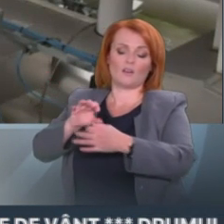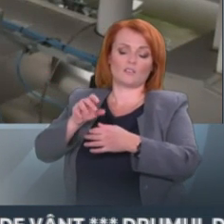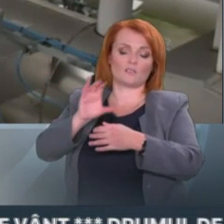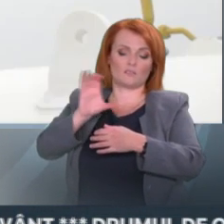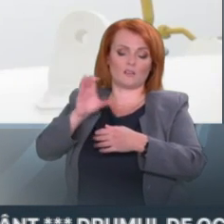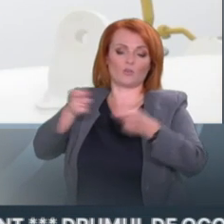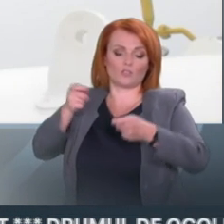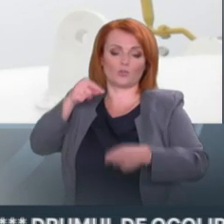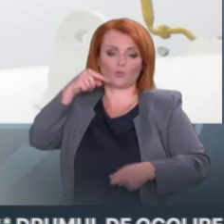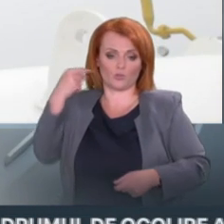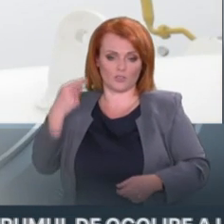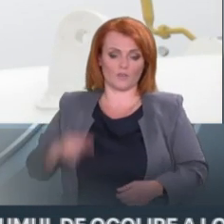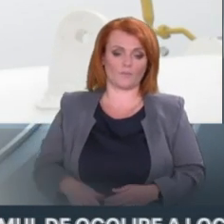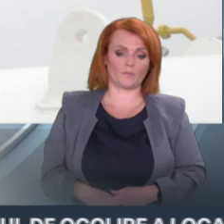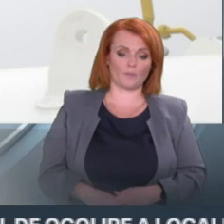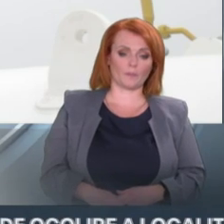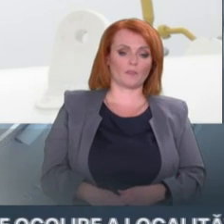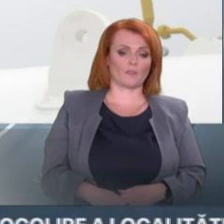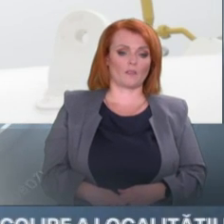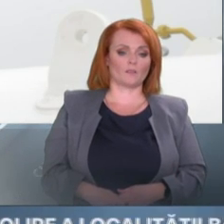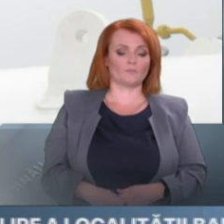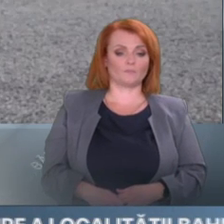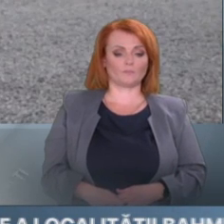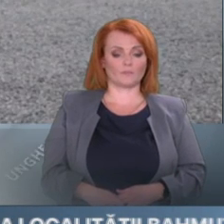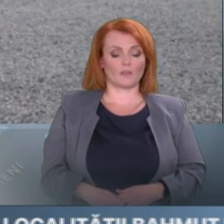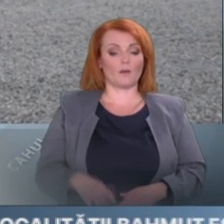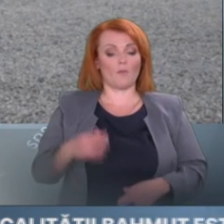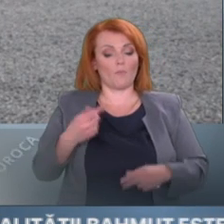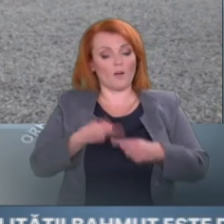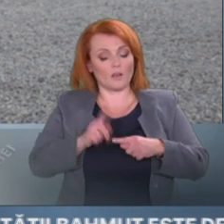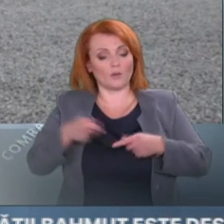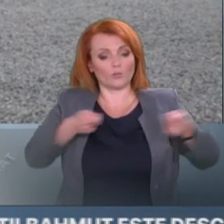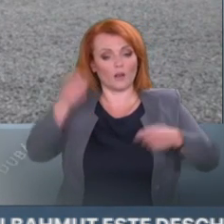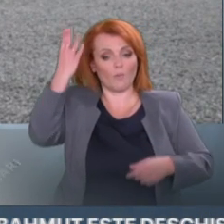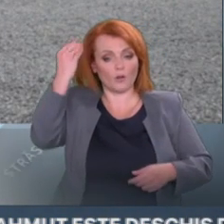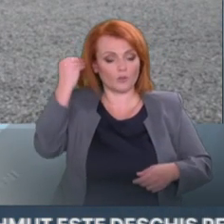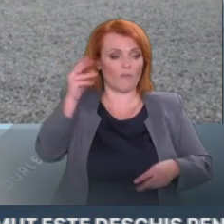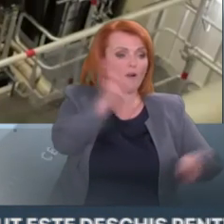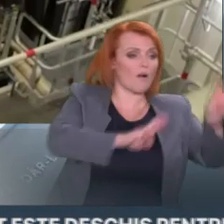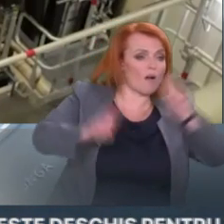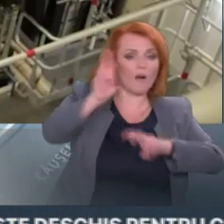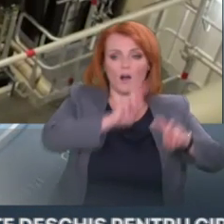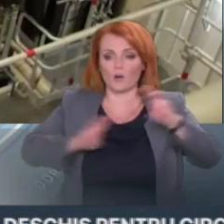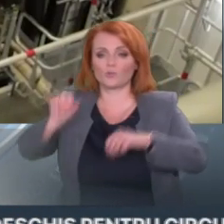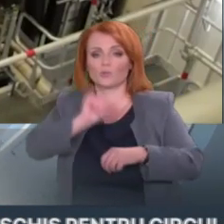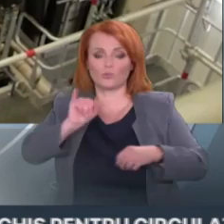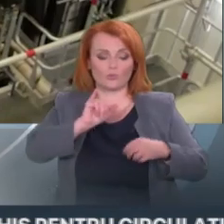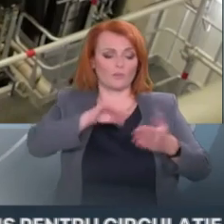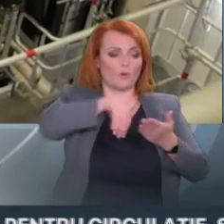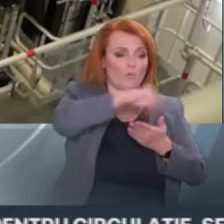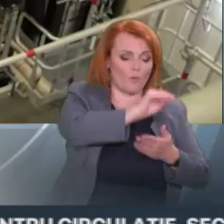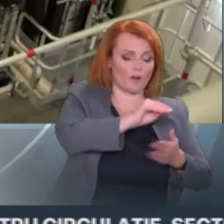deci asiguri importul energiei electrice din alte surse în condițiile în care și Ucraina se află sub un atac masiv asupra